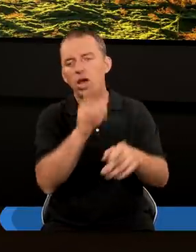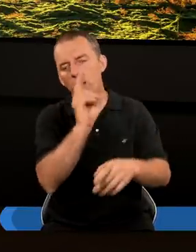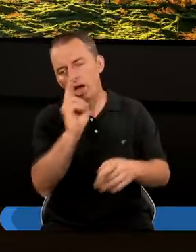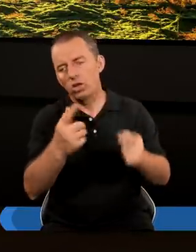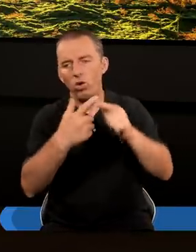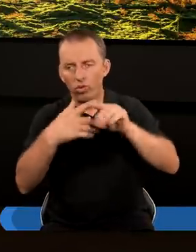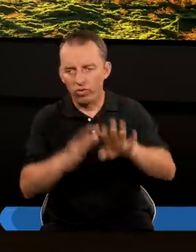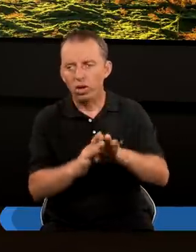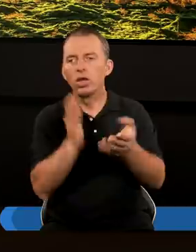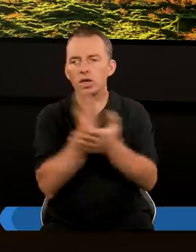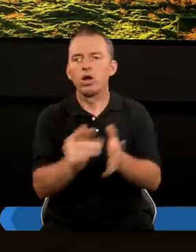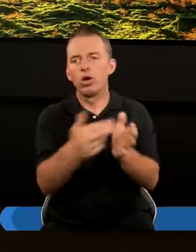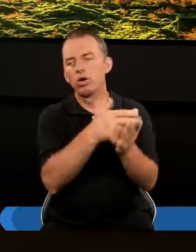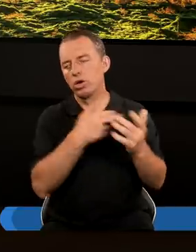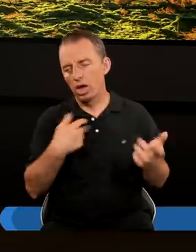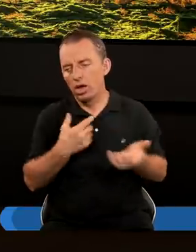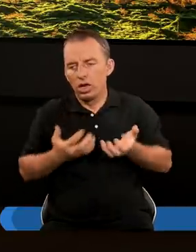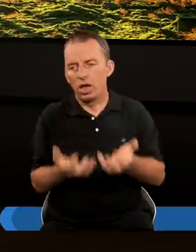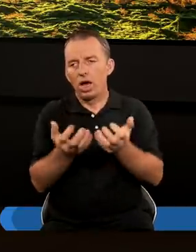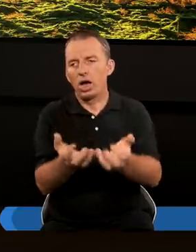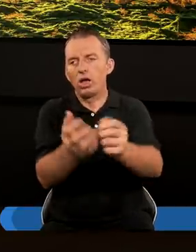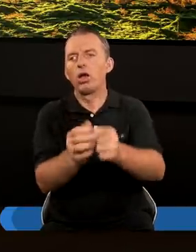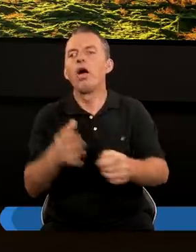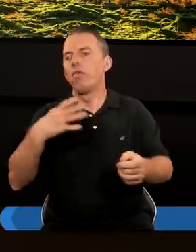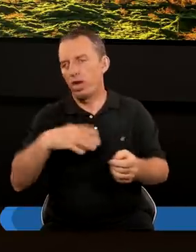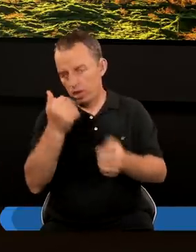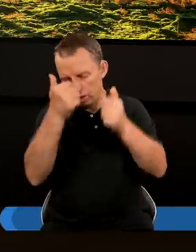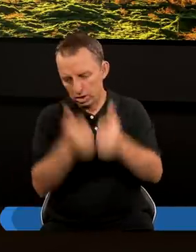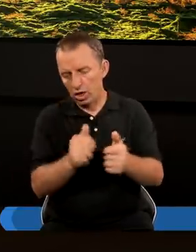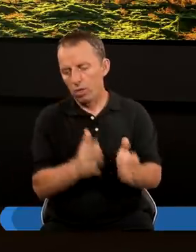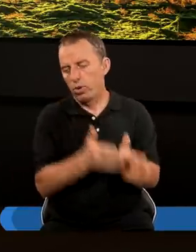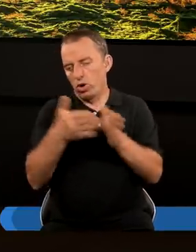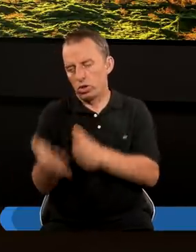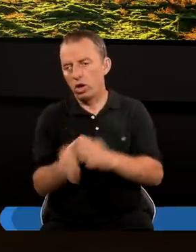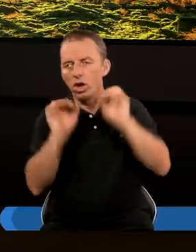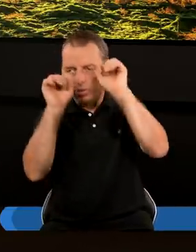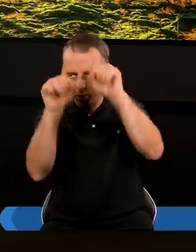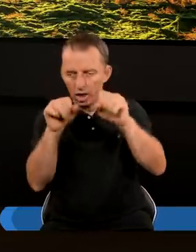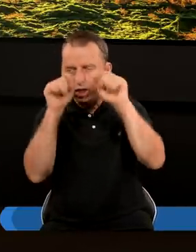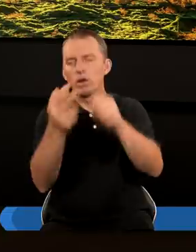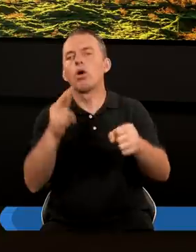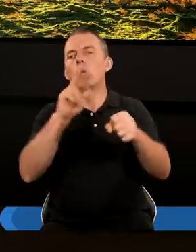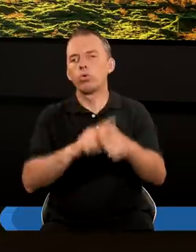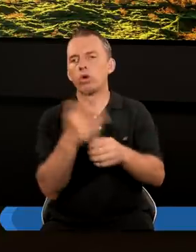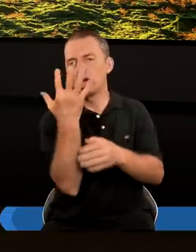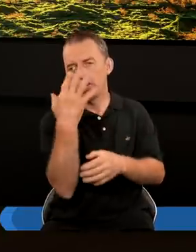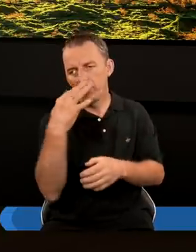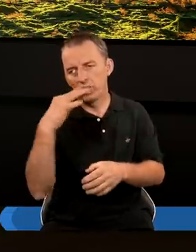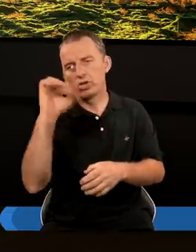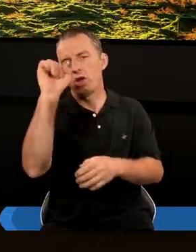Z każdą chwilą Jest tylko dla nas Kolejną zachętą Że warto stanąć Po stronie Baranka Który